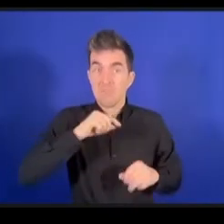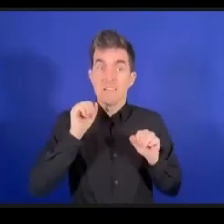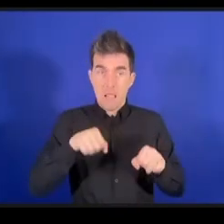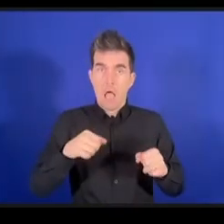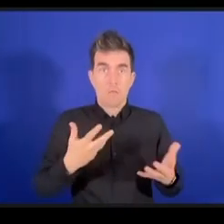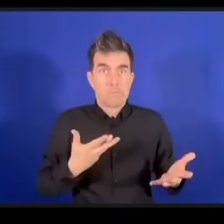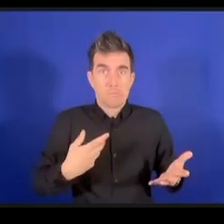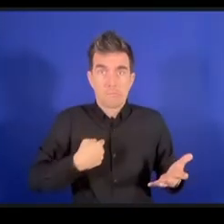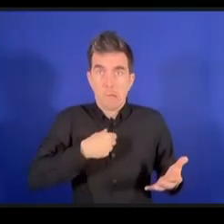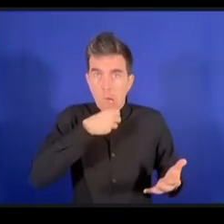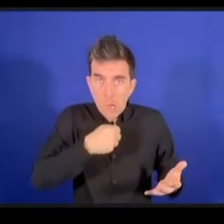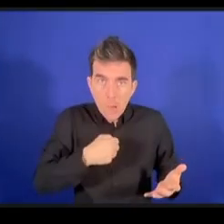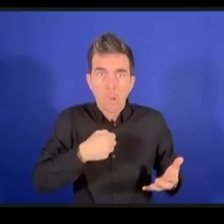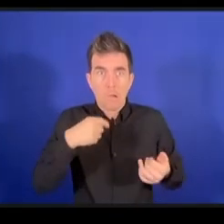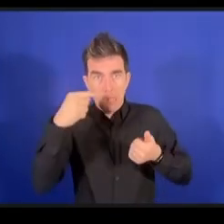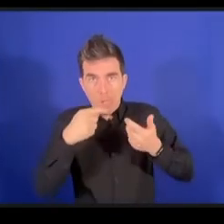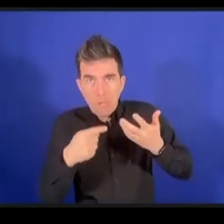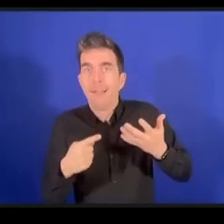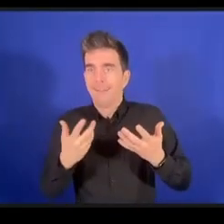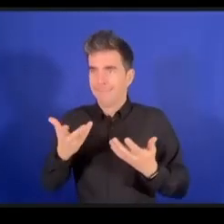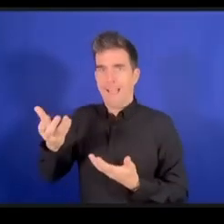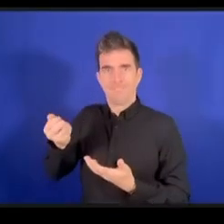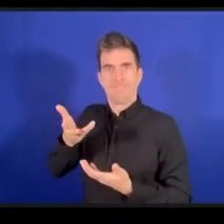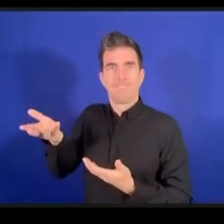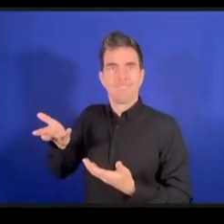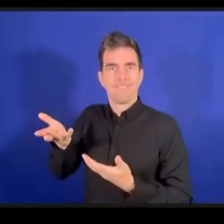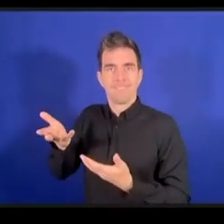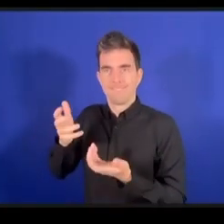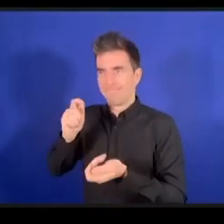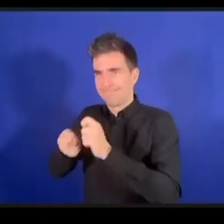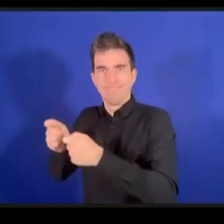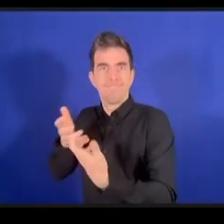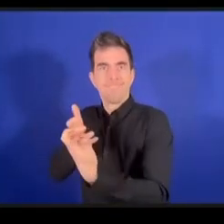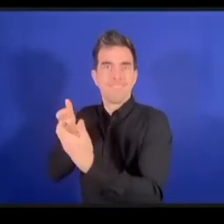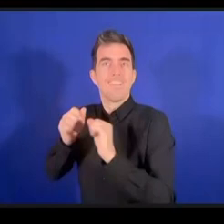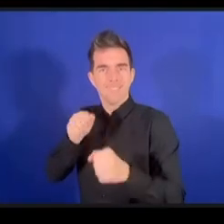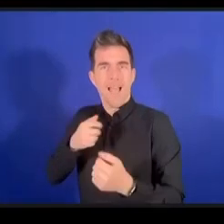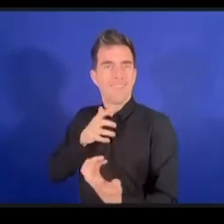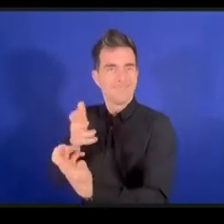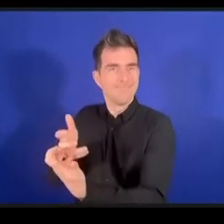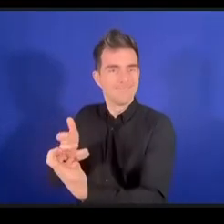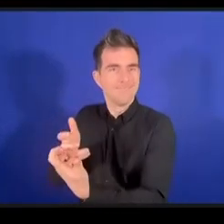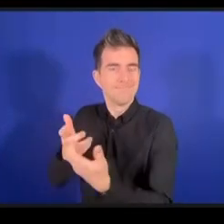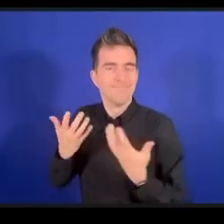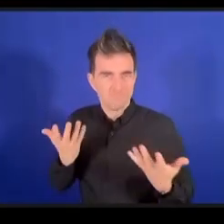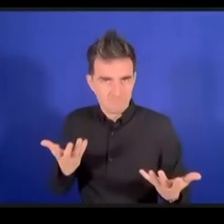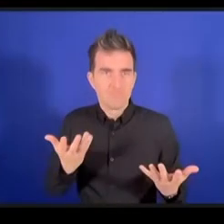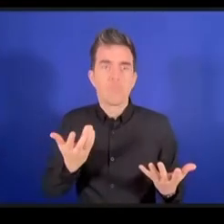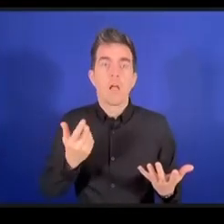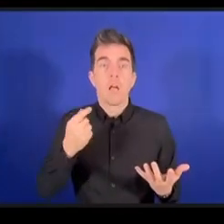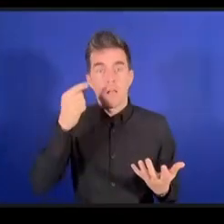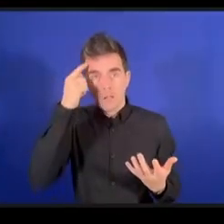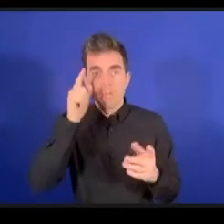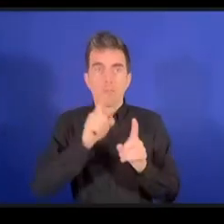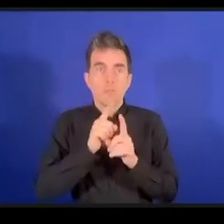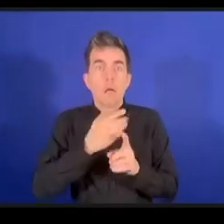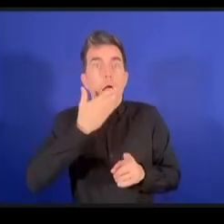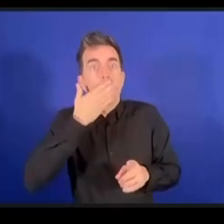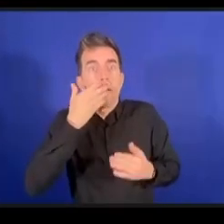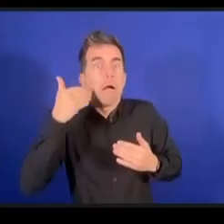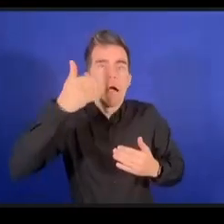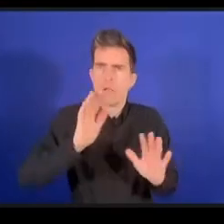إلى هذه الخدمات وعلينا أن نبدأ منذ الآن حتى لا نلوم